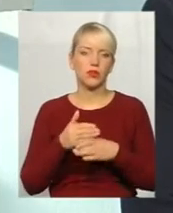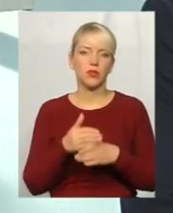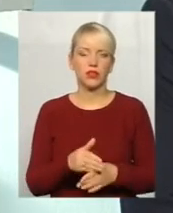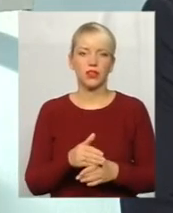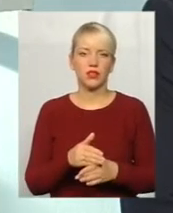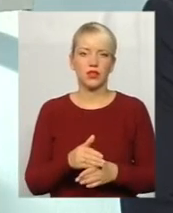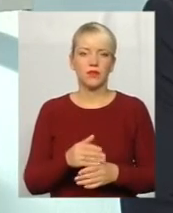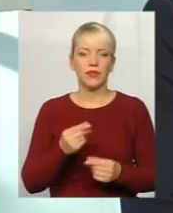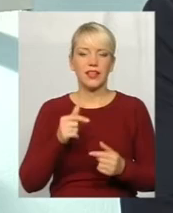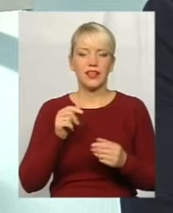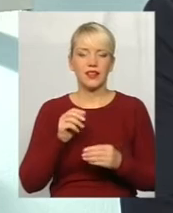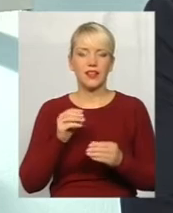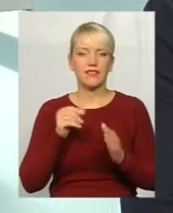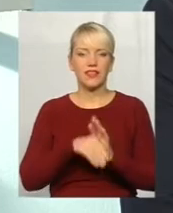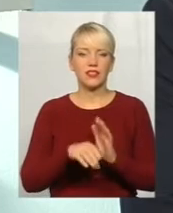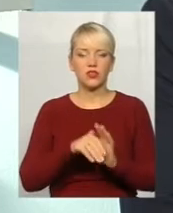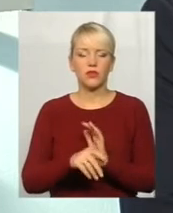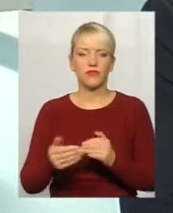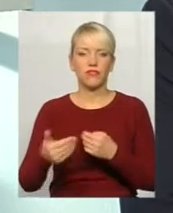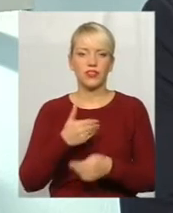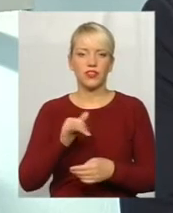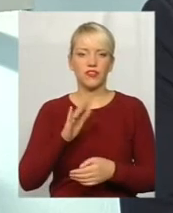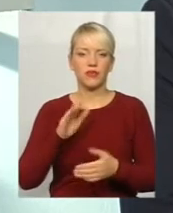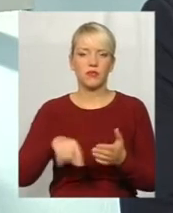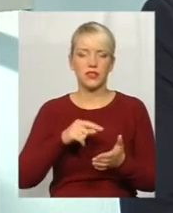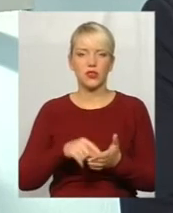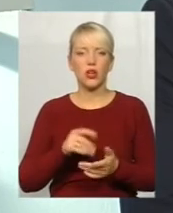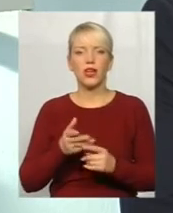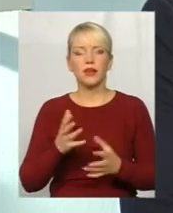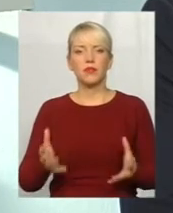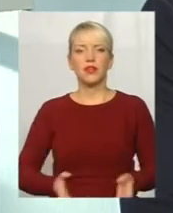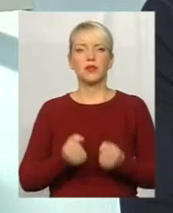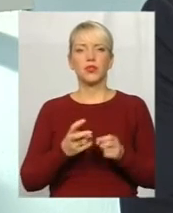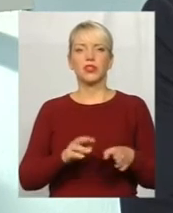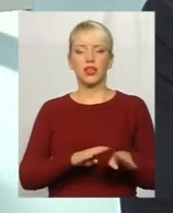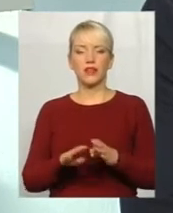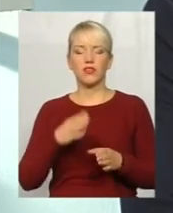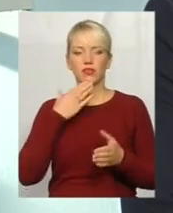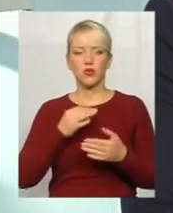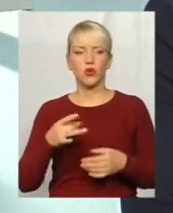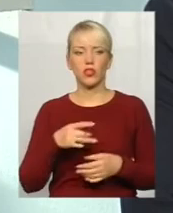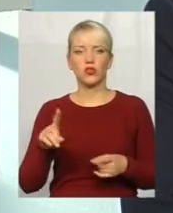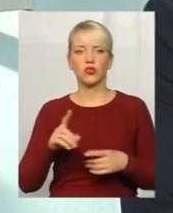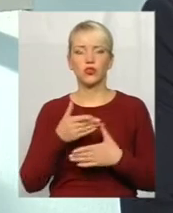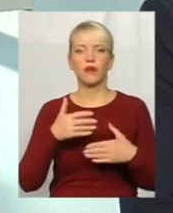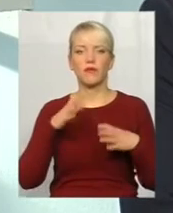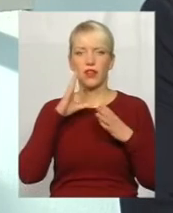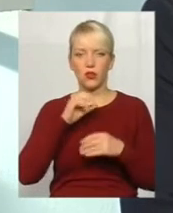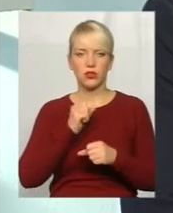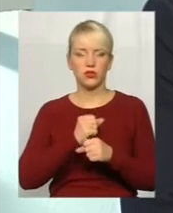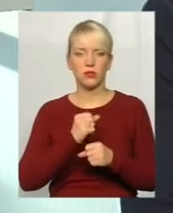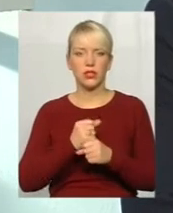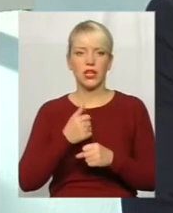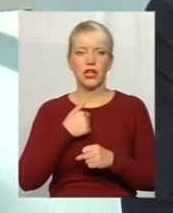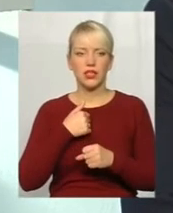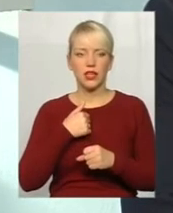інвесторам війти в місто, підтримати їх на рівні регіону свого, що нам вдалося зробити. І